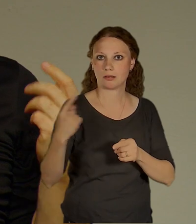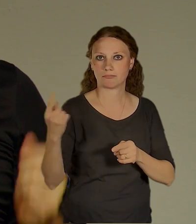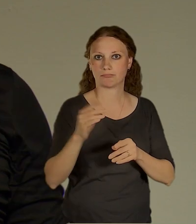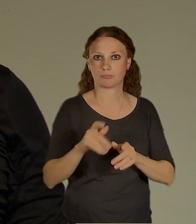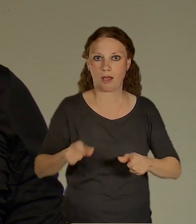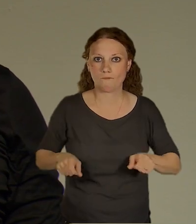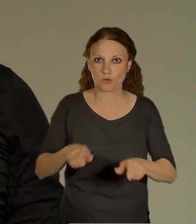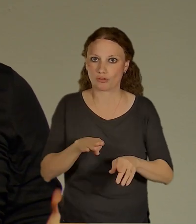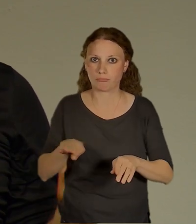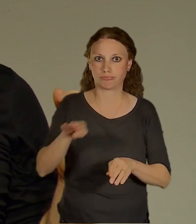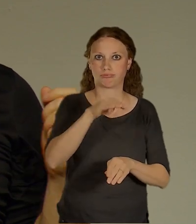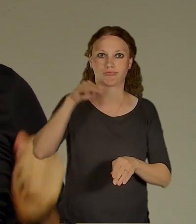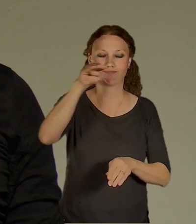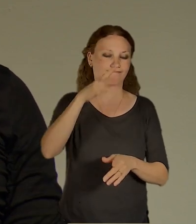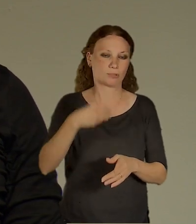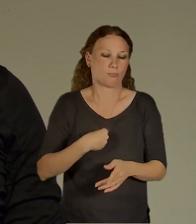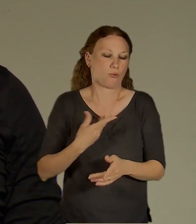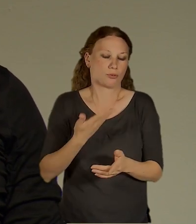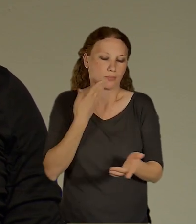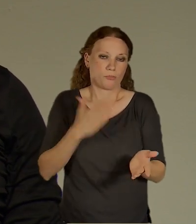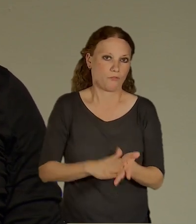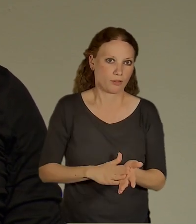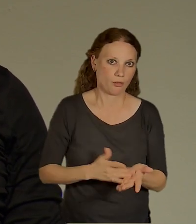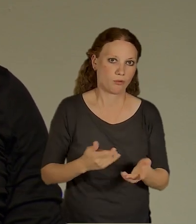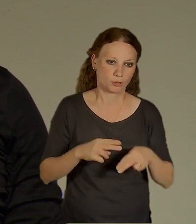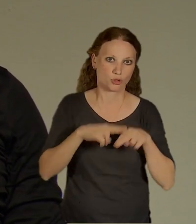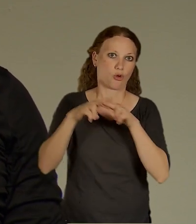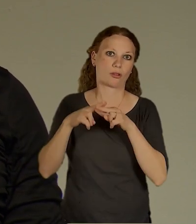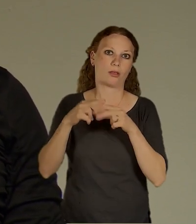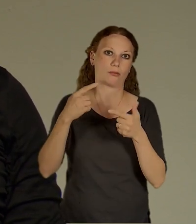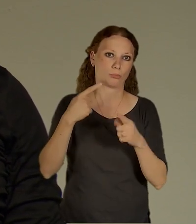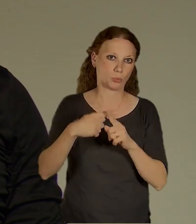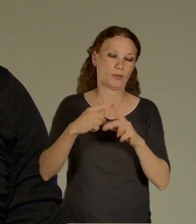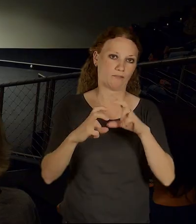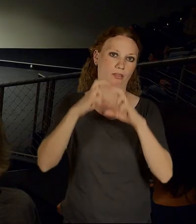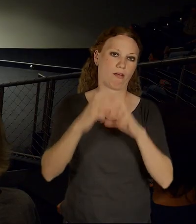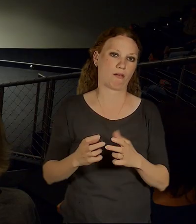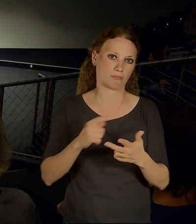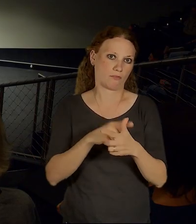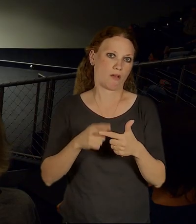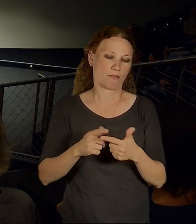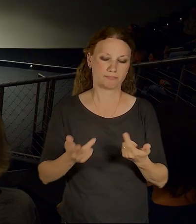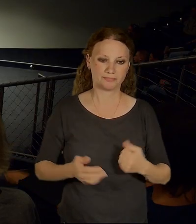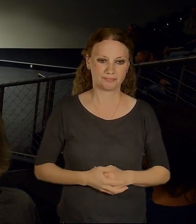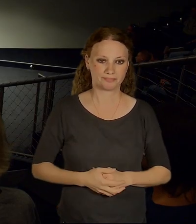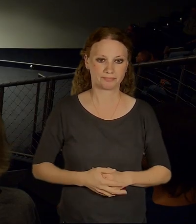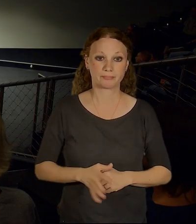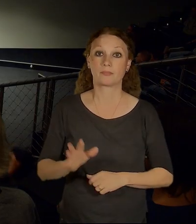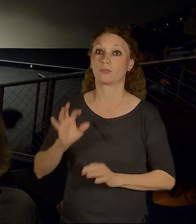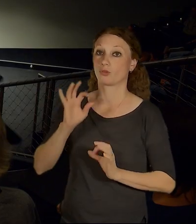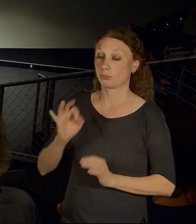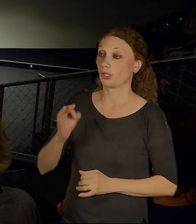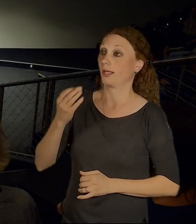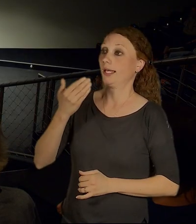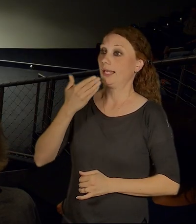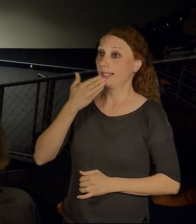ten se tam prostě nenašel. Tak děkuju. Pána náměstku, co nás čeká příště? Co bychom se mohli